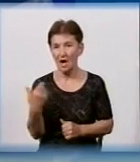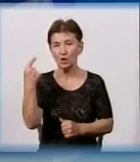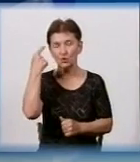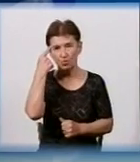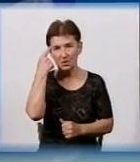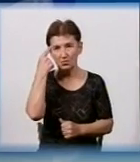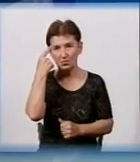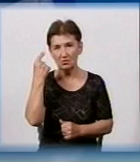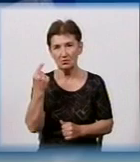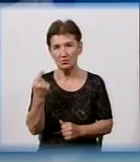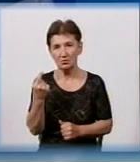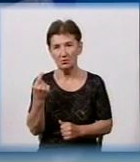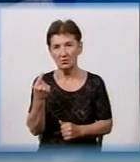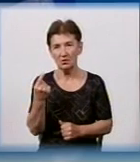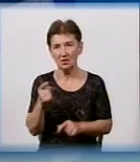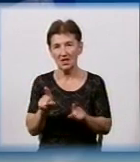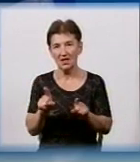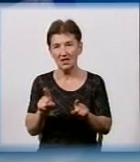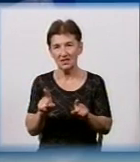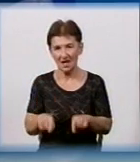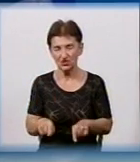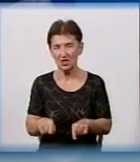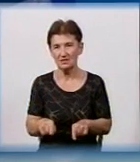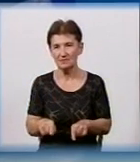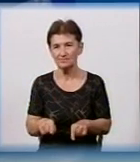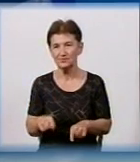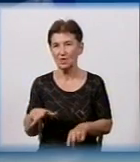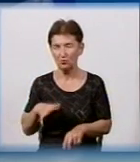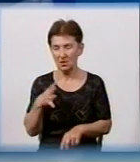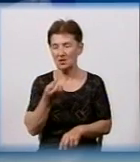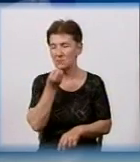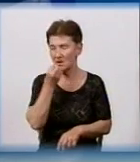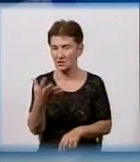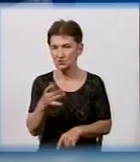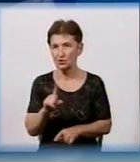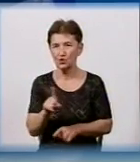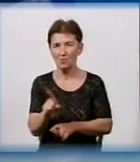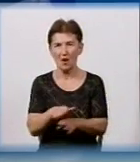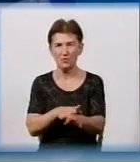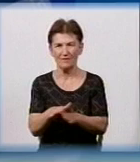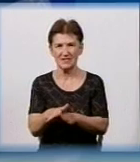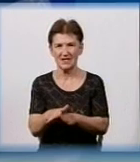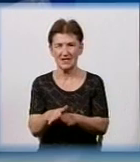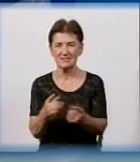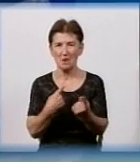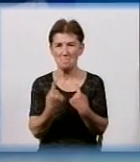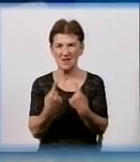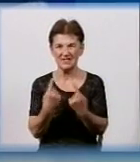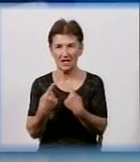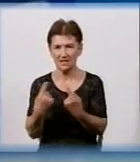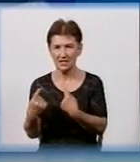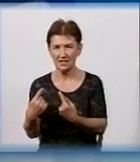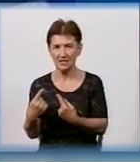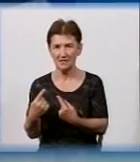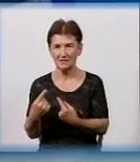даже було би добре, якби проводились бесіди, є